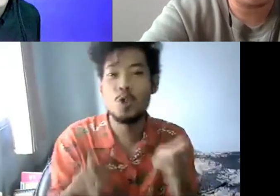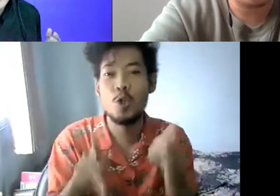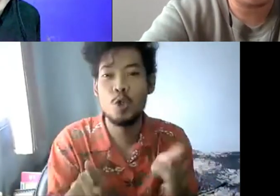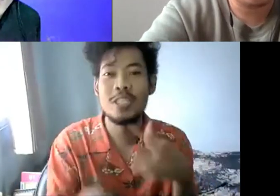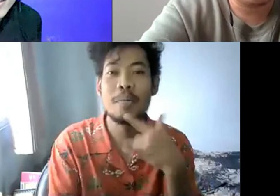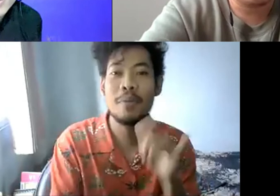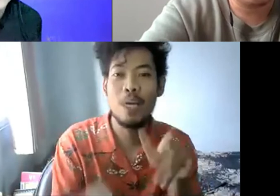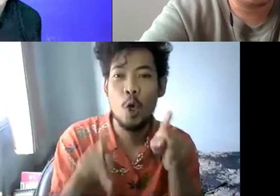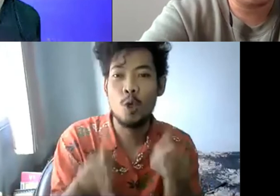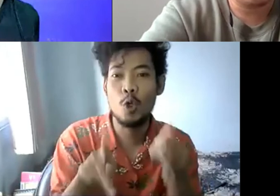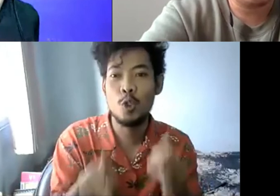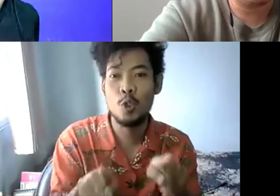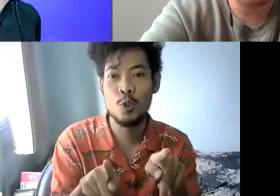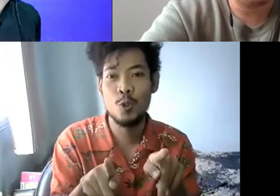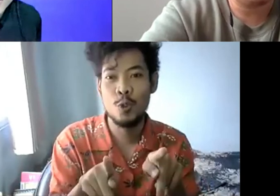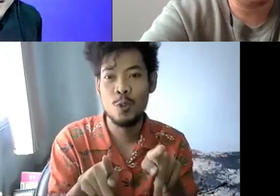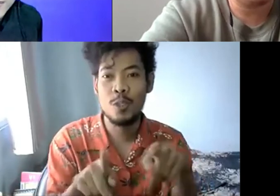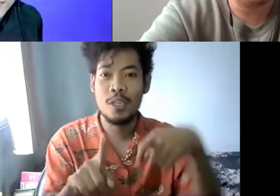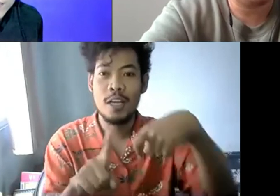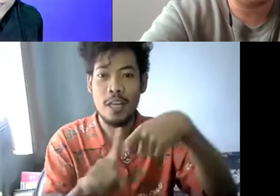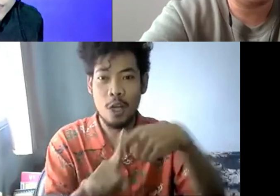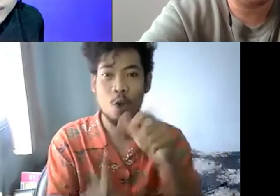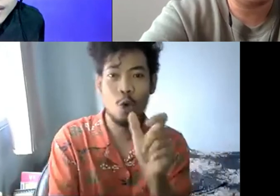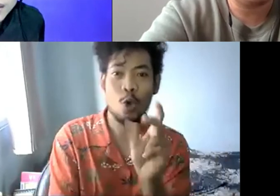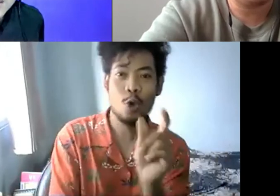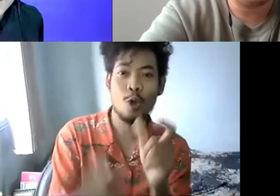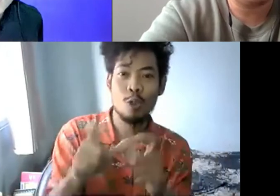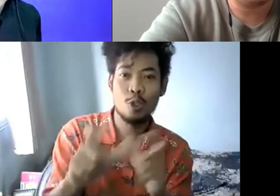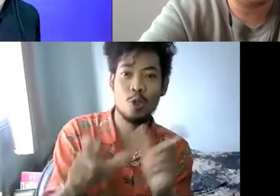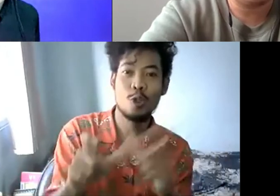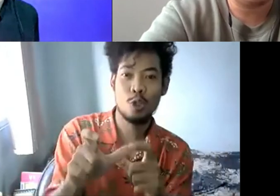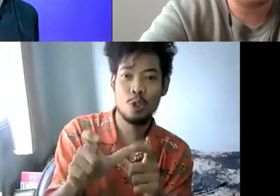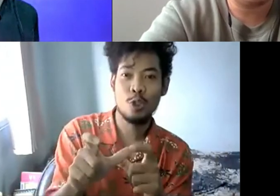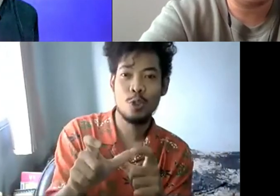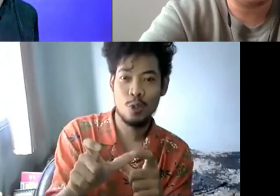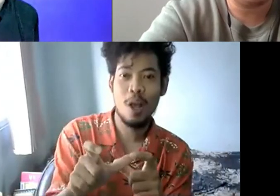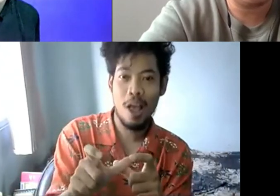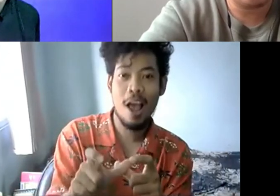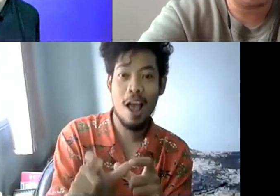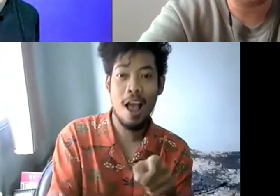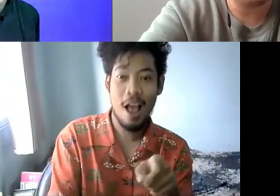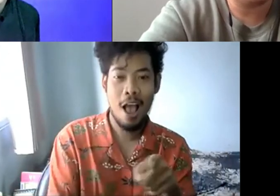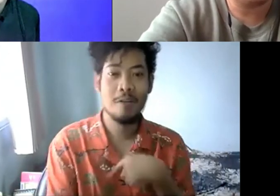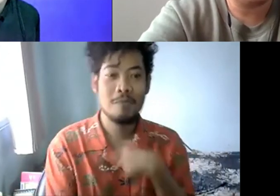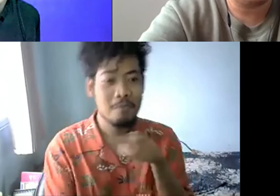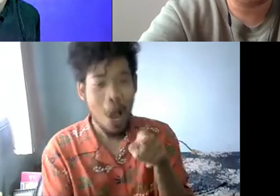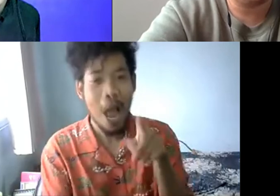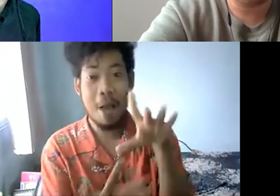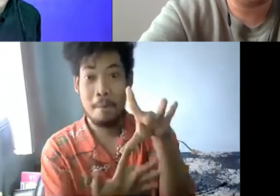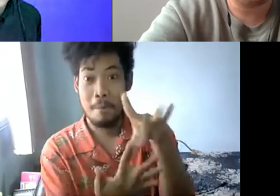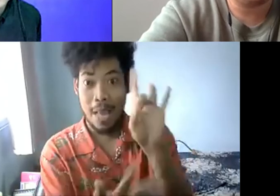fotografi, dan lain sebagainya. Seperti ada kursusnya seperti itu.